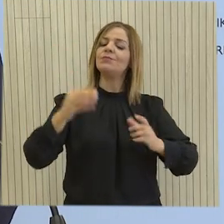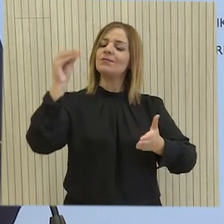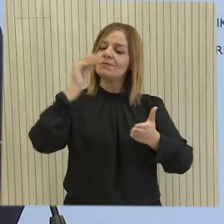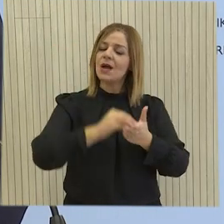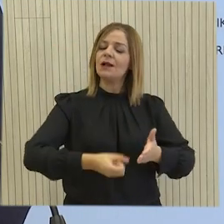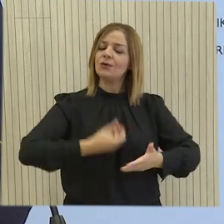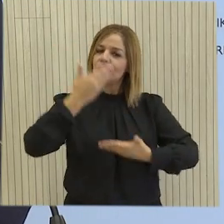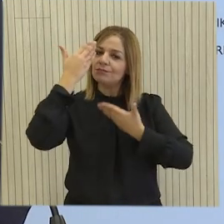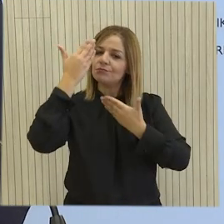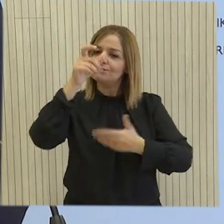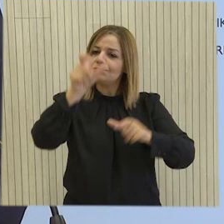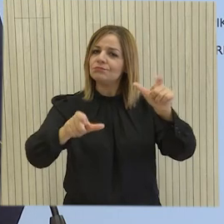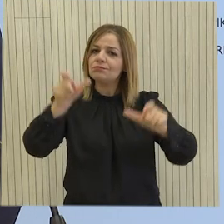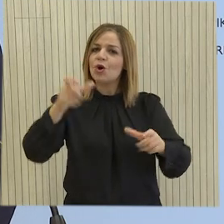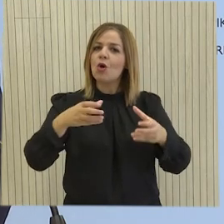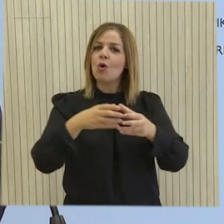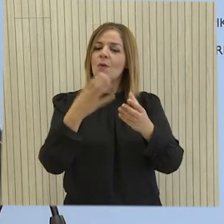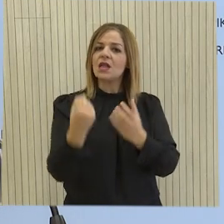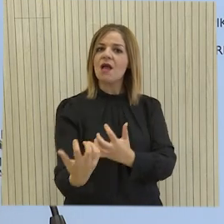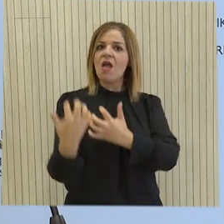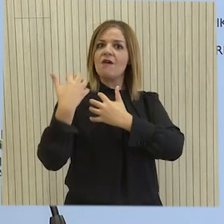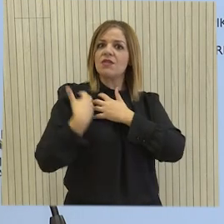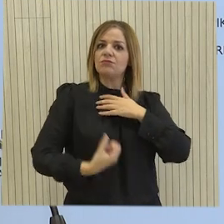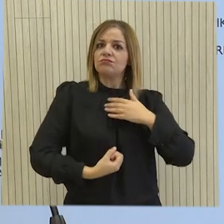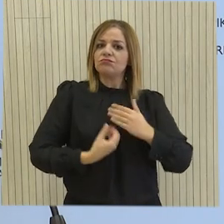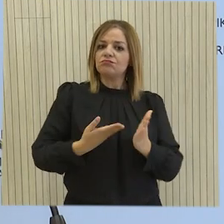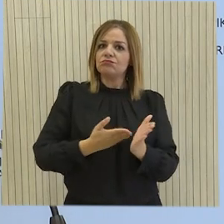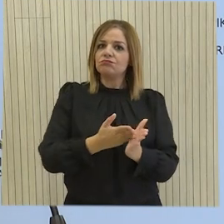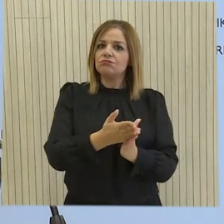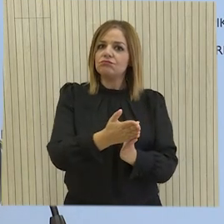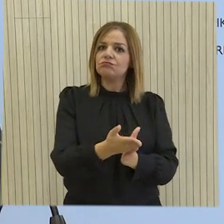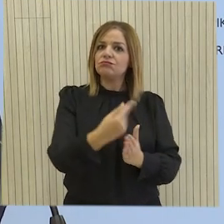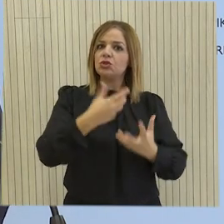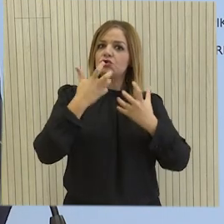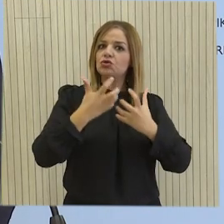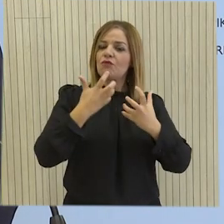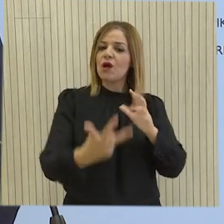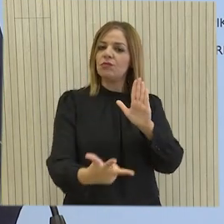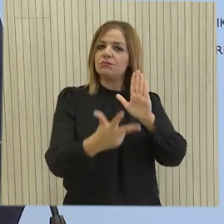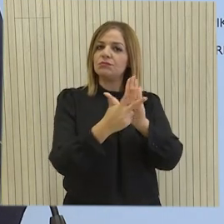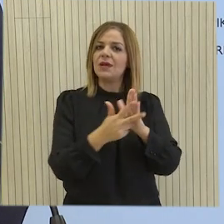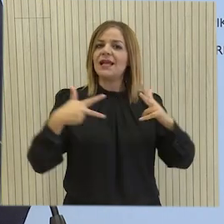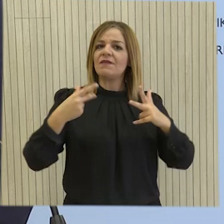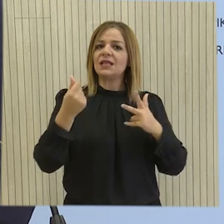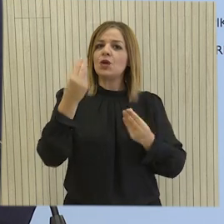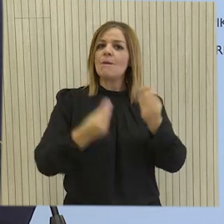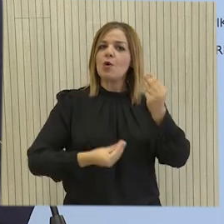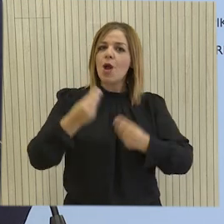άλλη μια φορά την στάση υπευθυνότητας που επέδειξαν τα κοινοβουλευτικά κόμματα και οι βουλευτές με την υπερψήφιση του κρατικού προϋπολογισμού